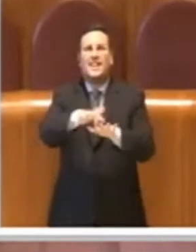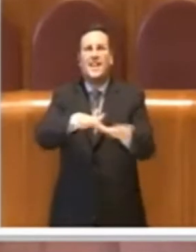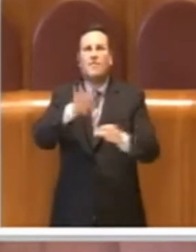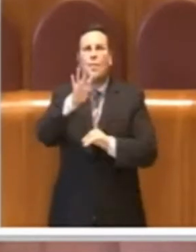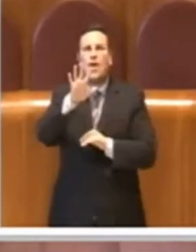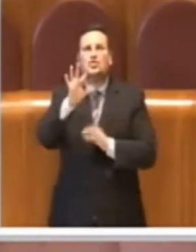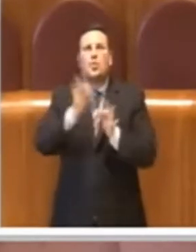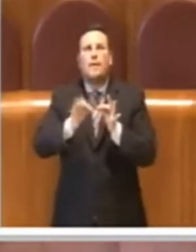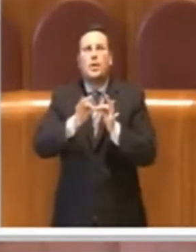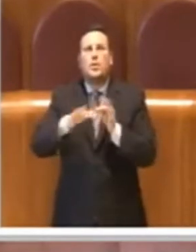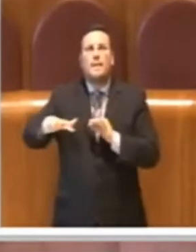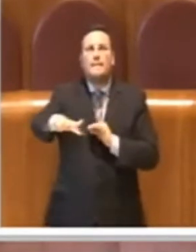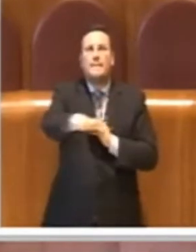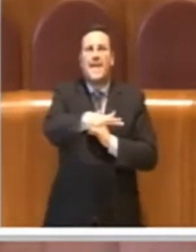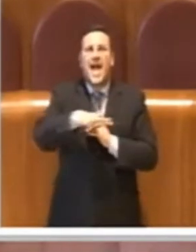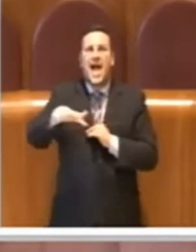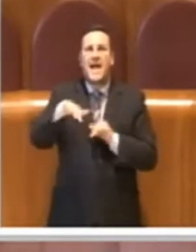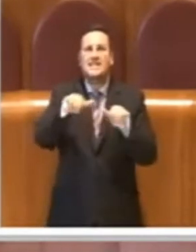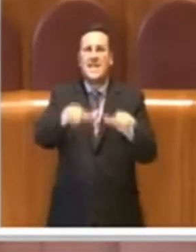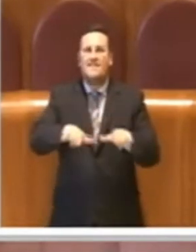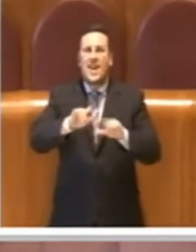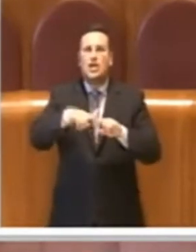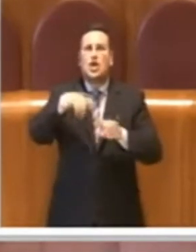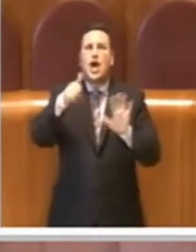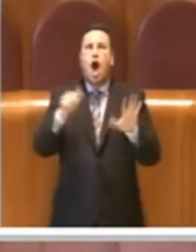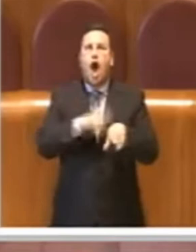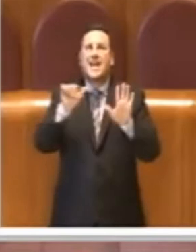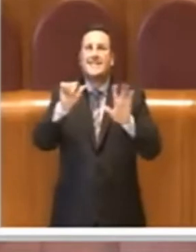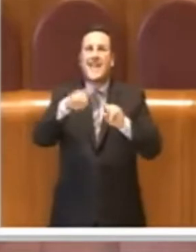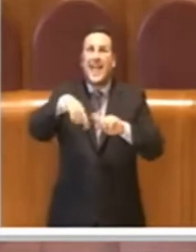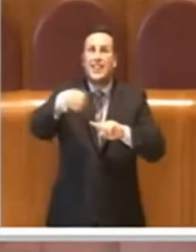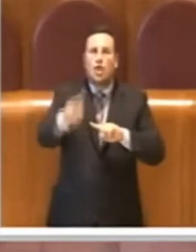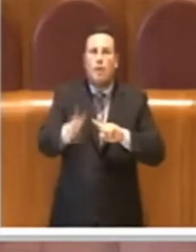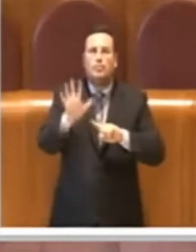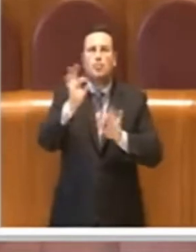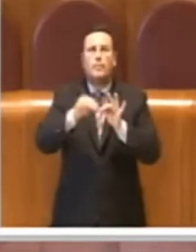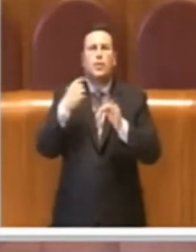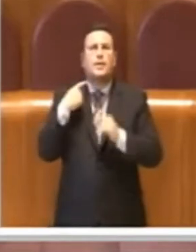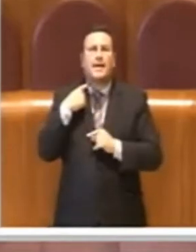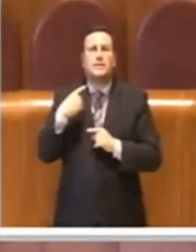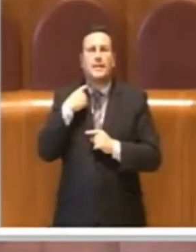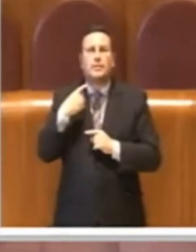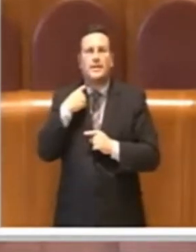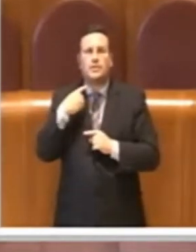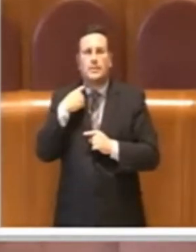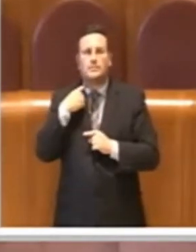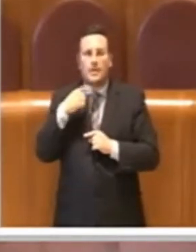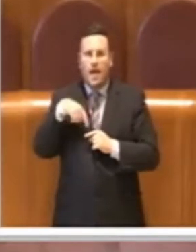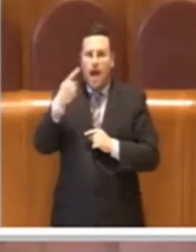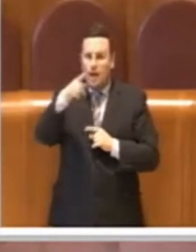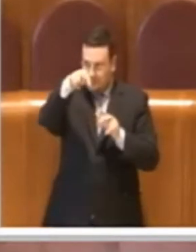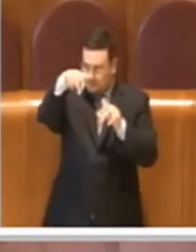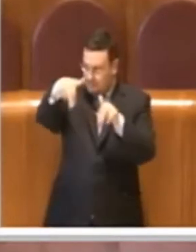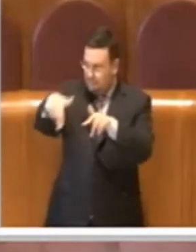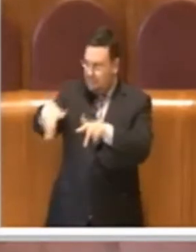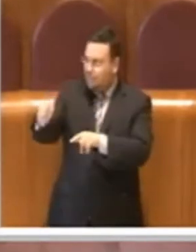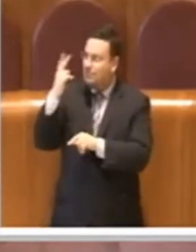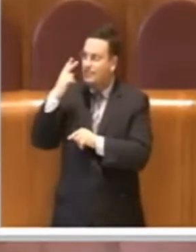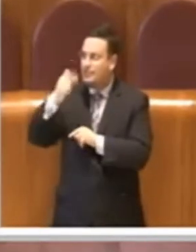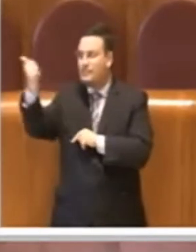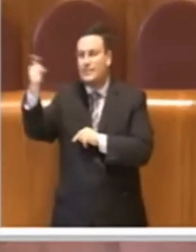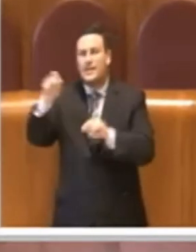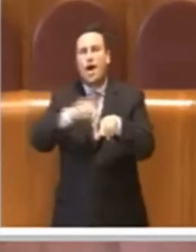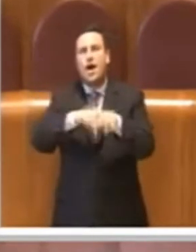congestione a Piazza Venezia dopo le 18. Oltre ai numeri che ho citato, possiamo andare tutti qui sotto alle 18.01 a vedere